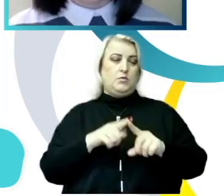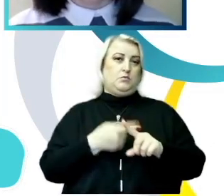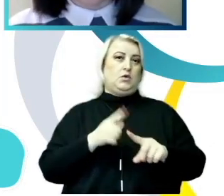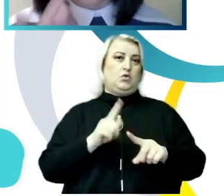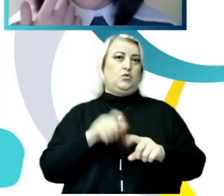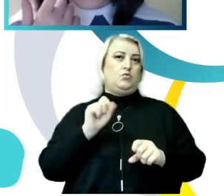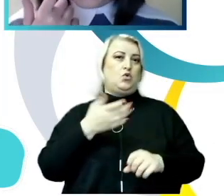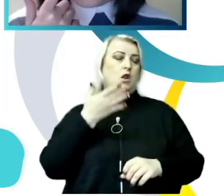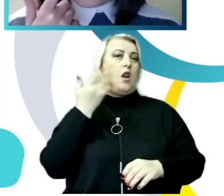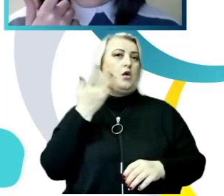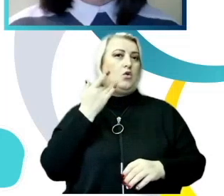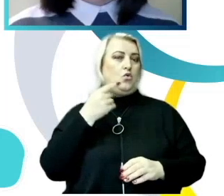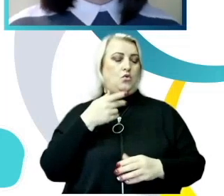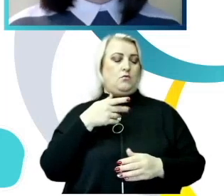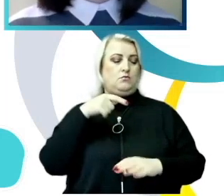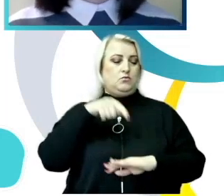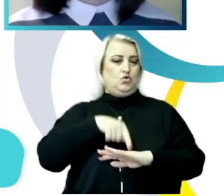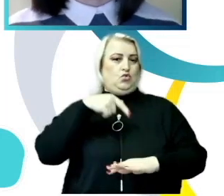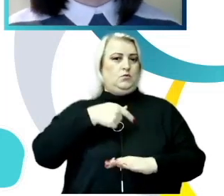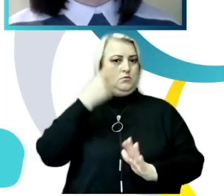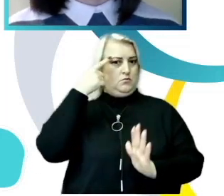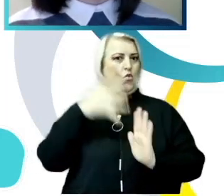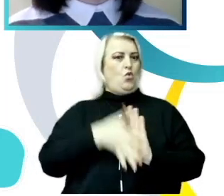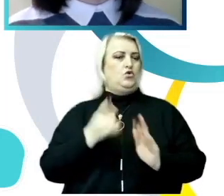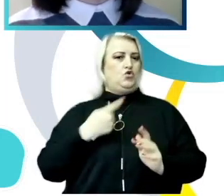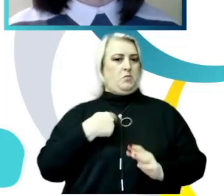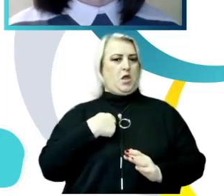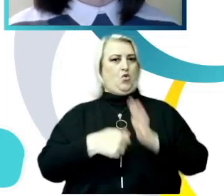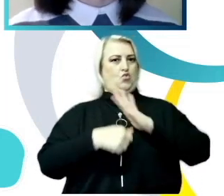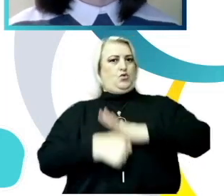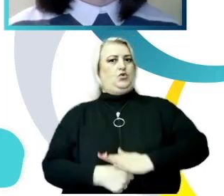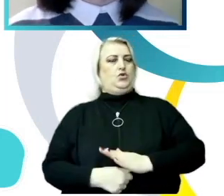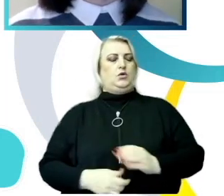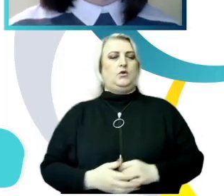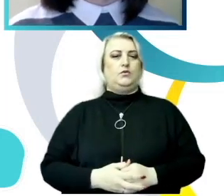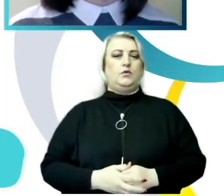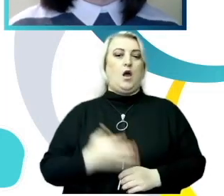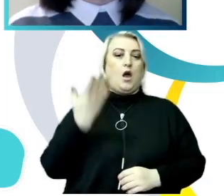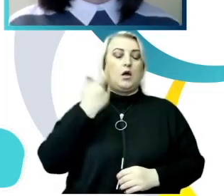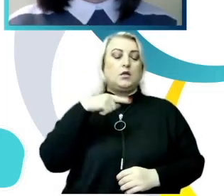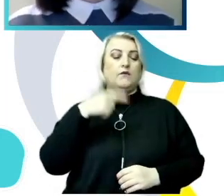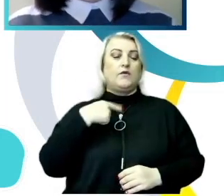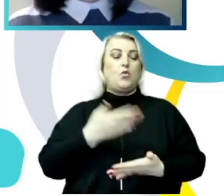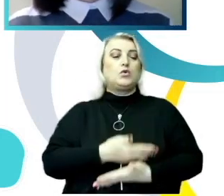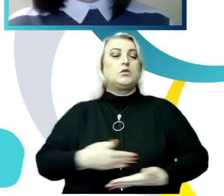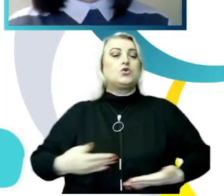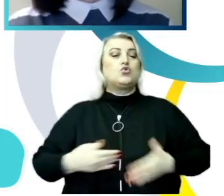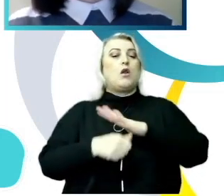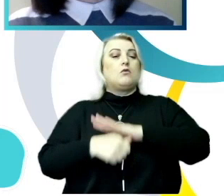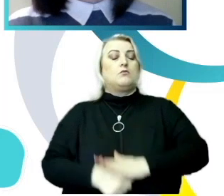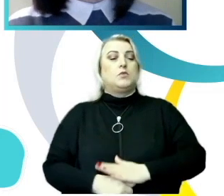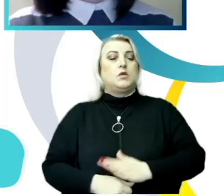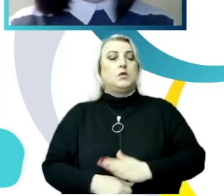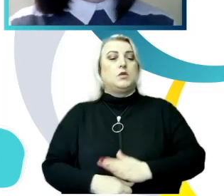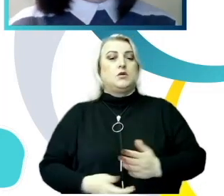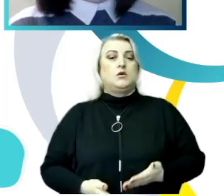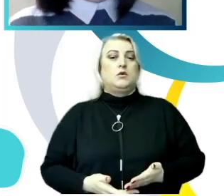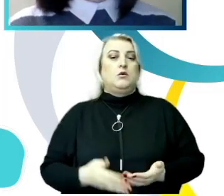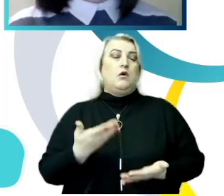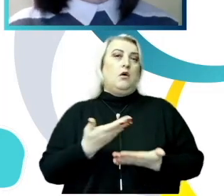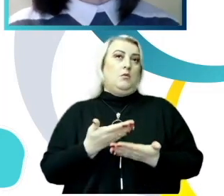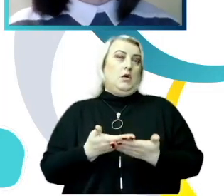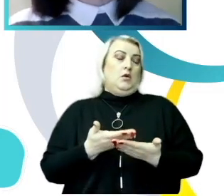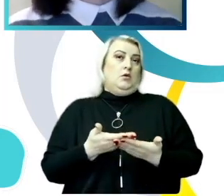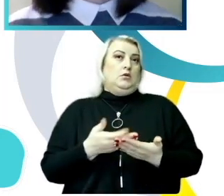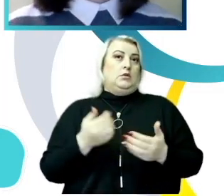de hărțuire sexuală. Deci, atunci când vorbim despre incidența hărțurii sexuale, noi încercăm să avem o abordare, să zic